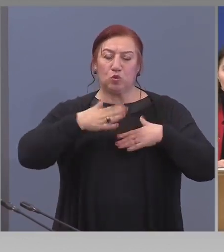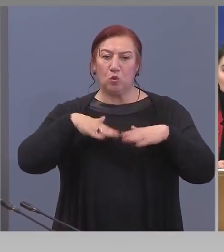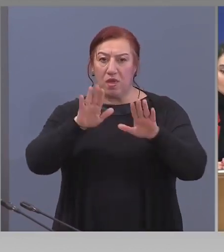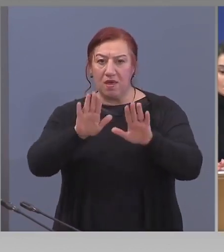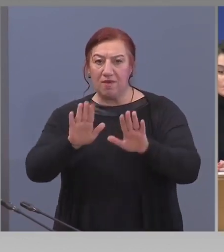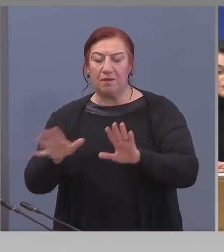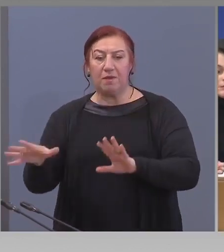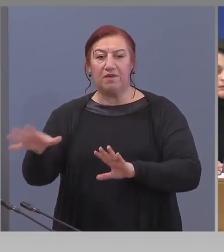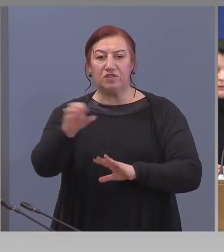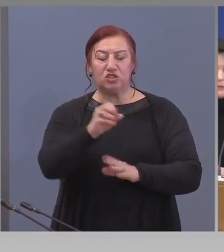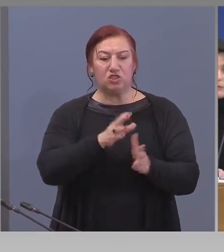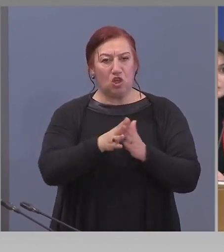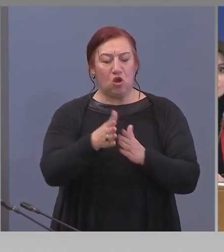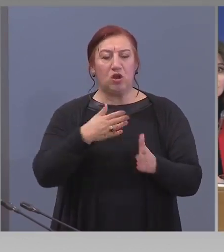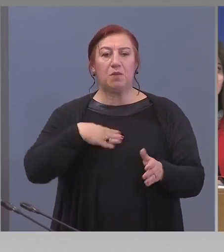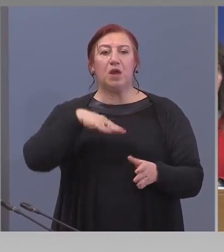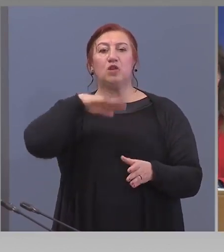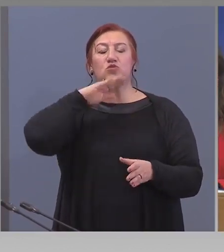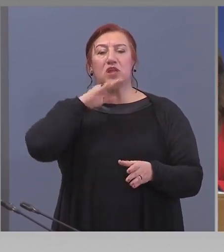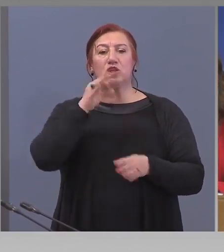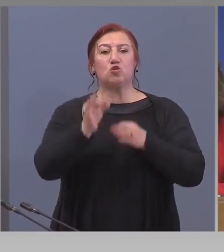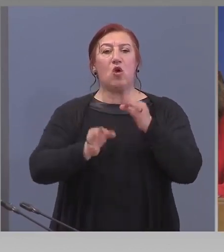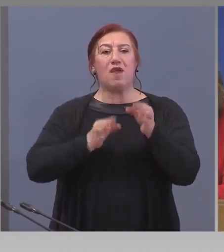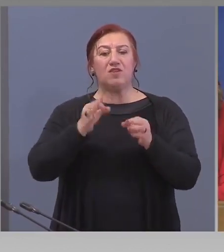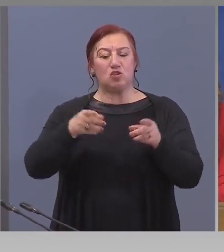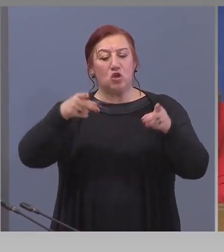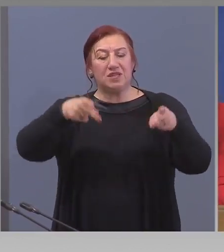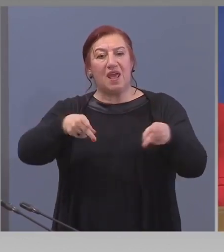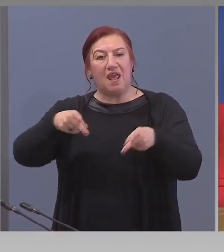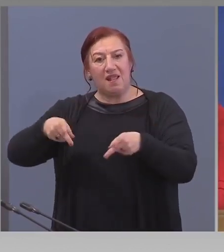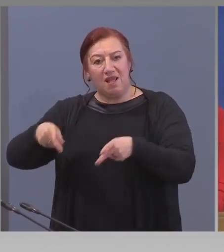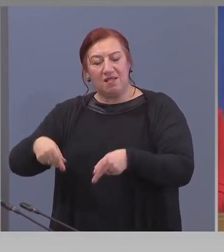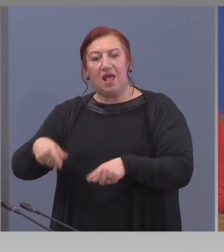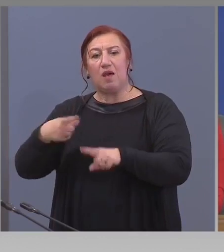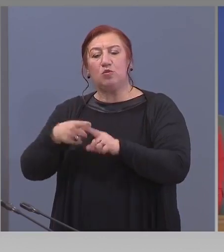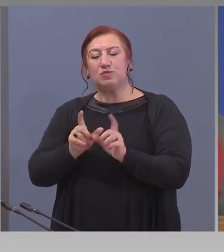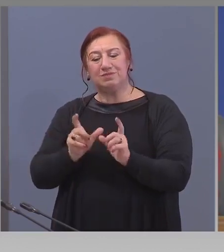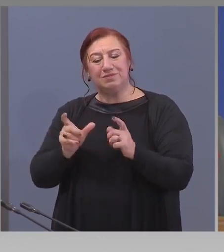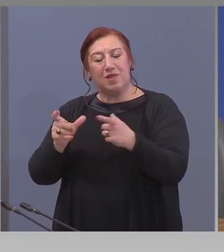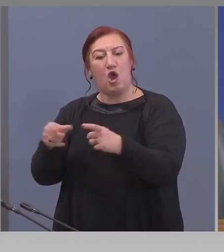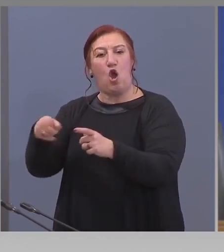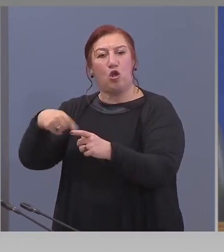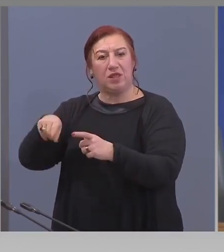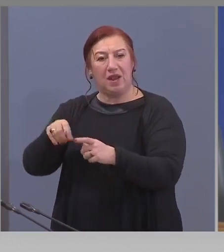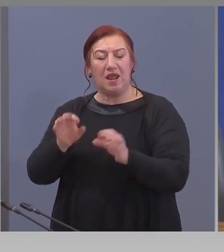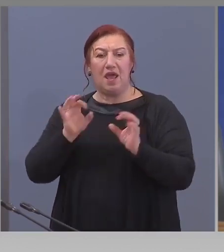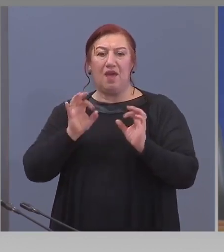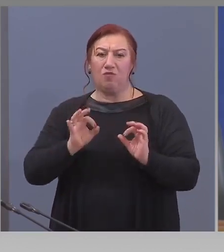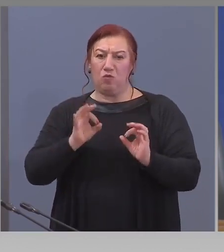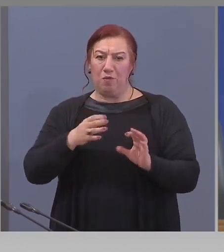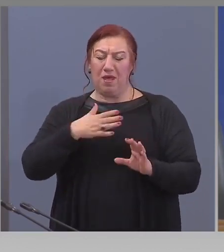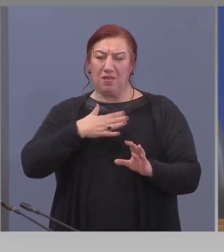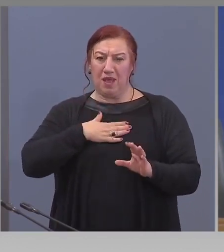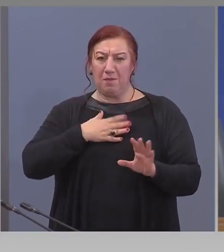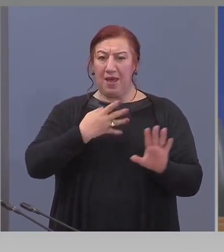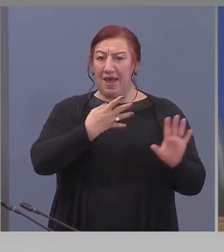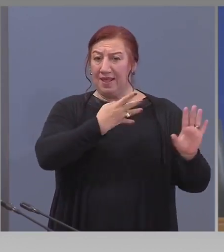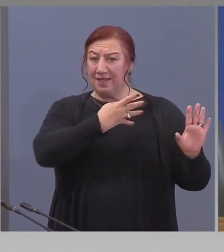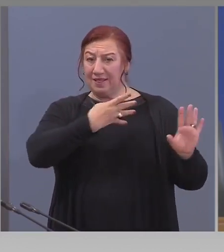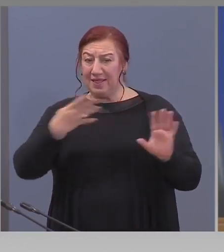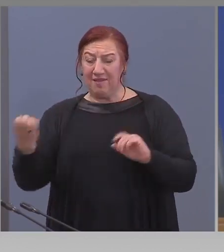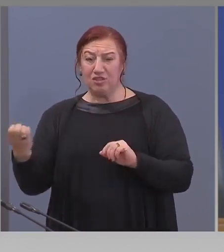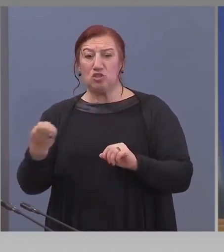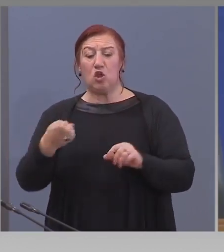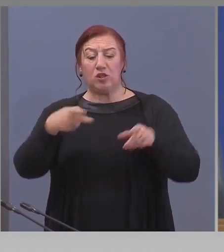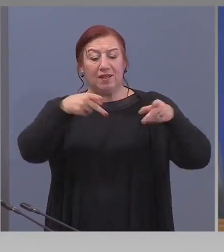много инфекциозни легла и клиники. в момента са на лични и активни 900-ти и легла на национално